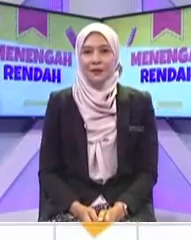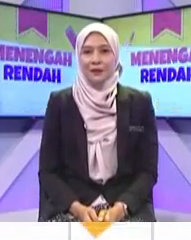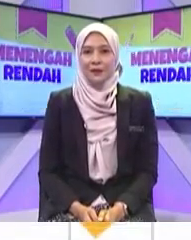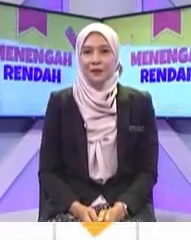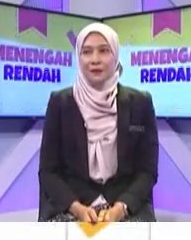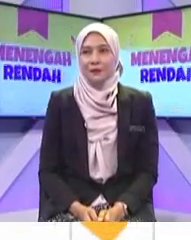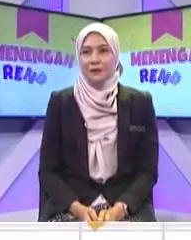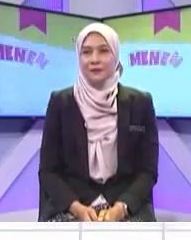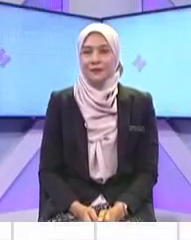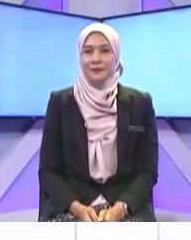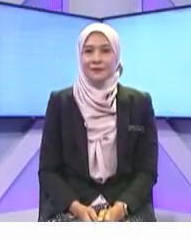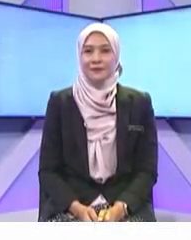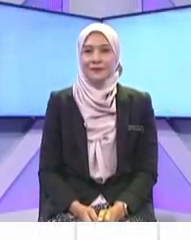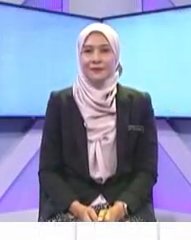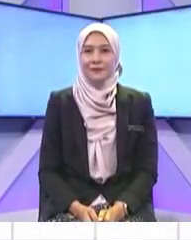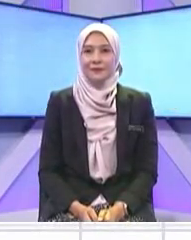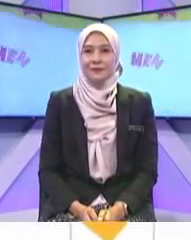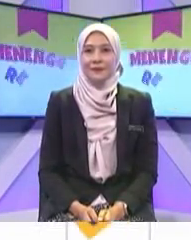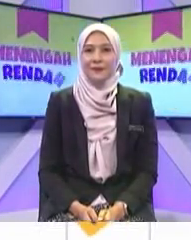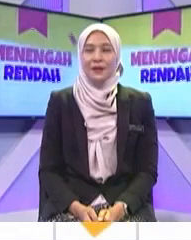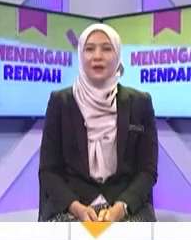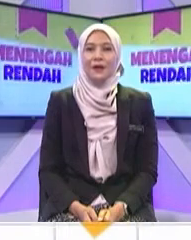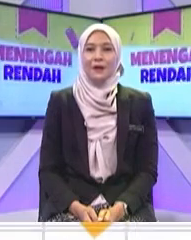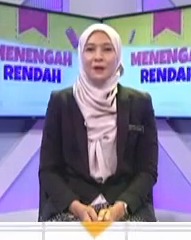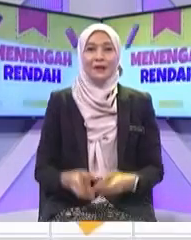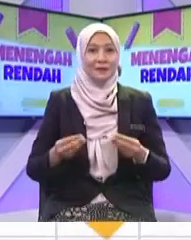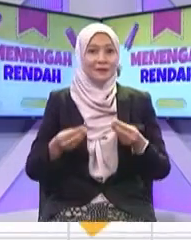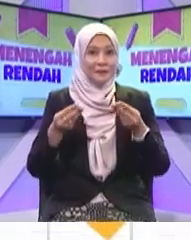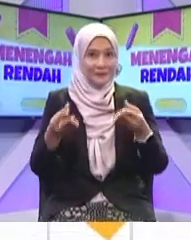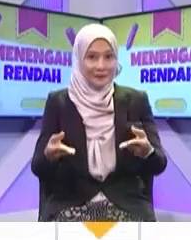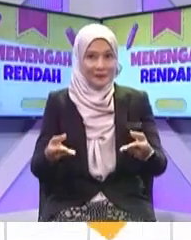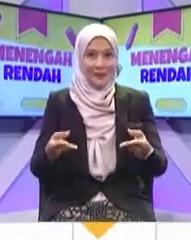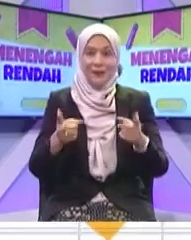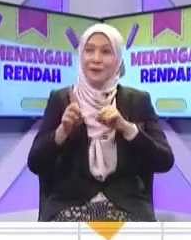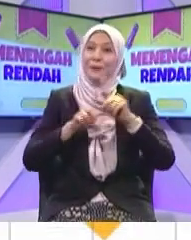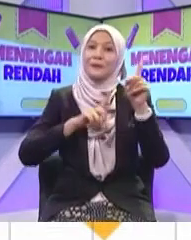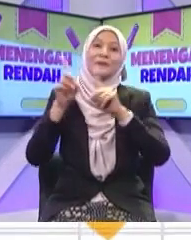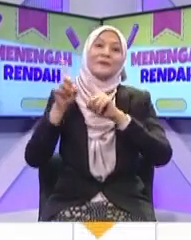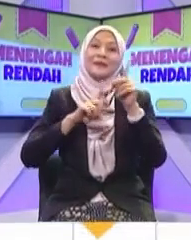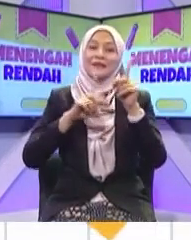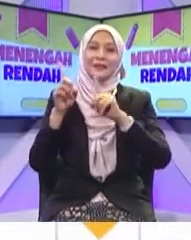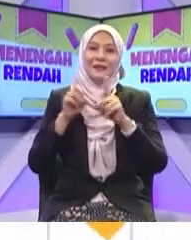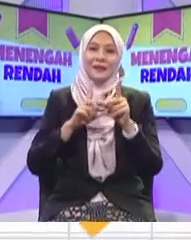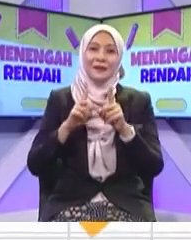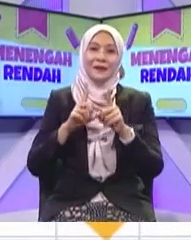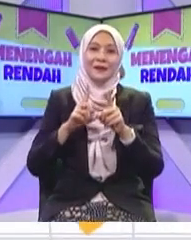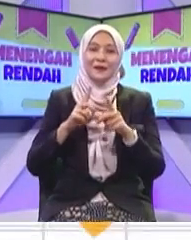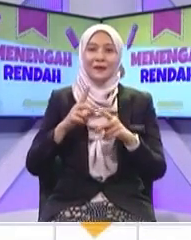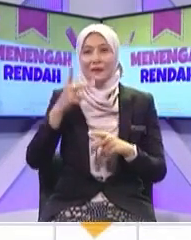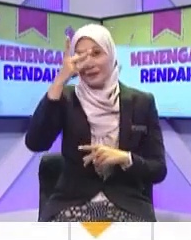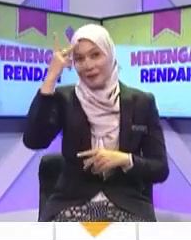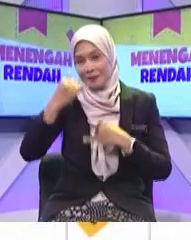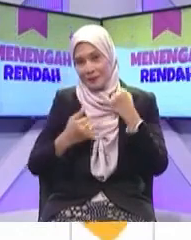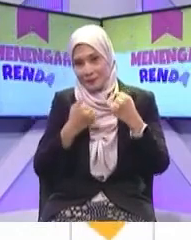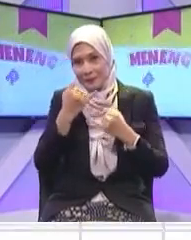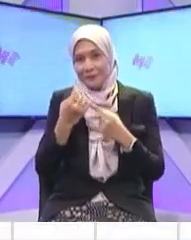orang Murid kita Di studio Kita nak bagi bintang Berapa bintang nak bagi cikgu Setiap orang kita bagi satu dulu Satu bintang Saya kena lukis kat sini cikgu